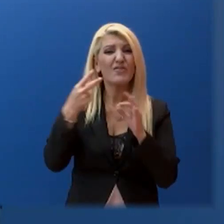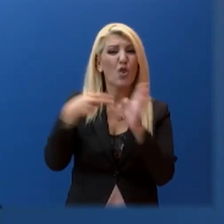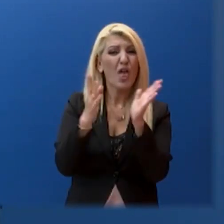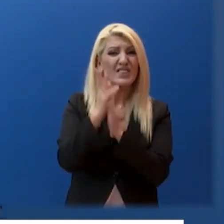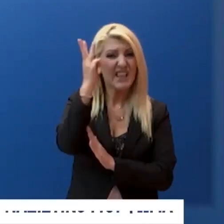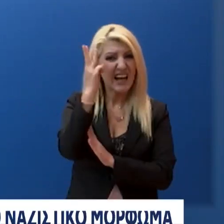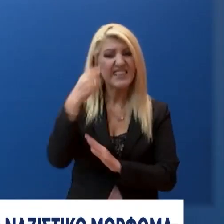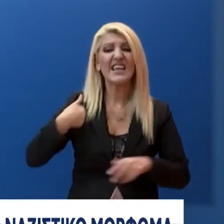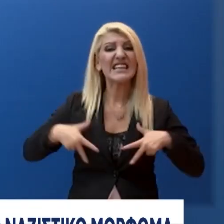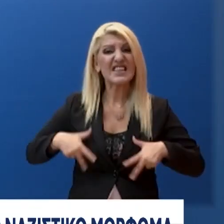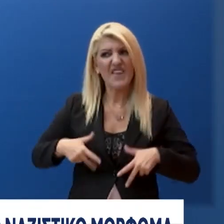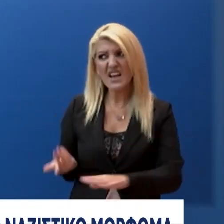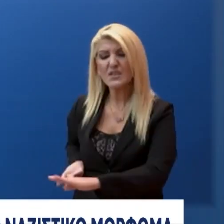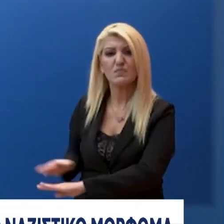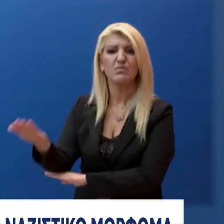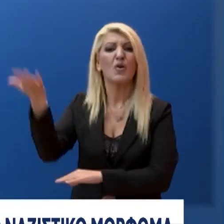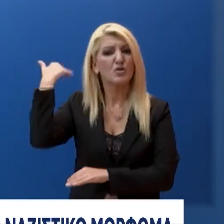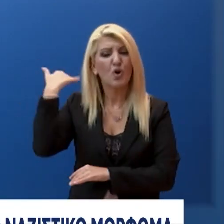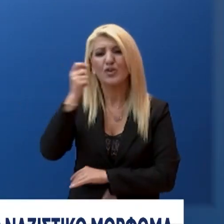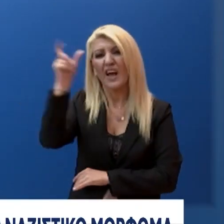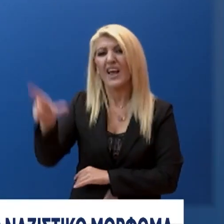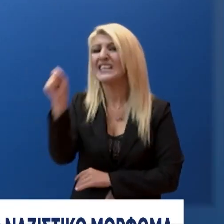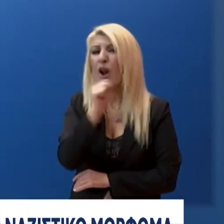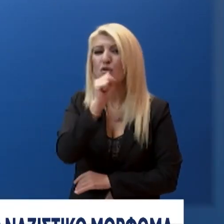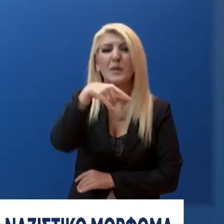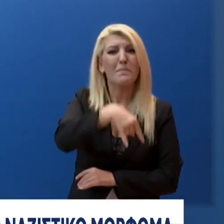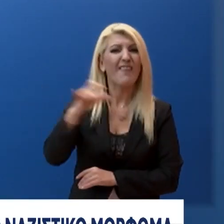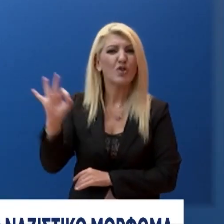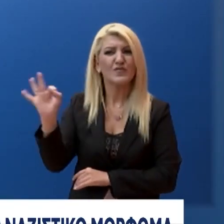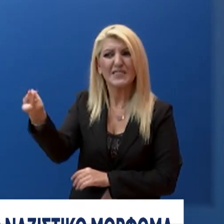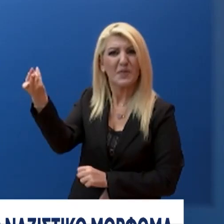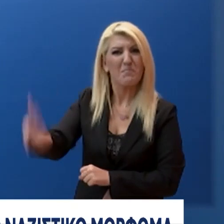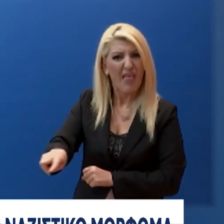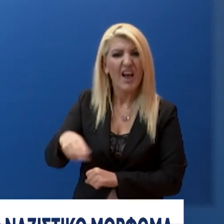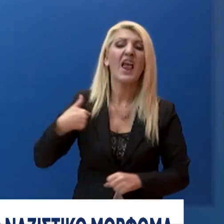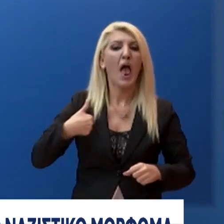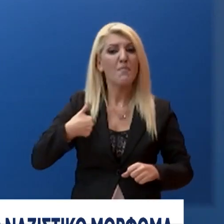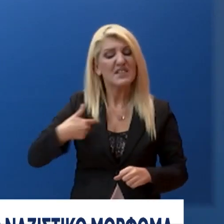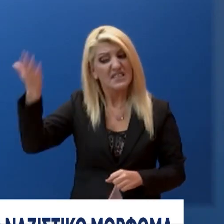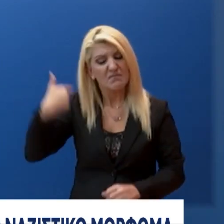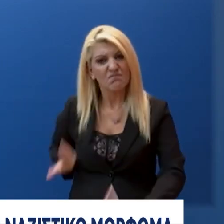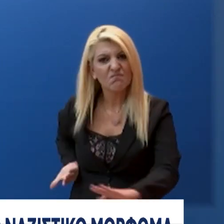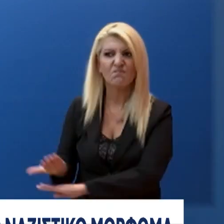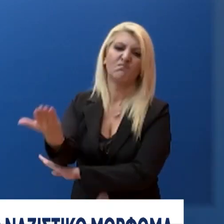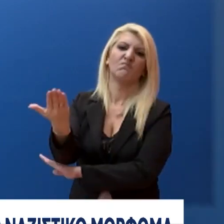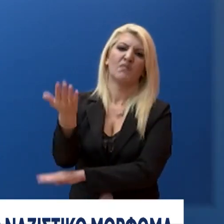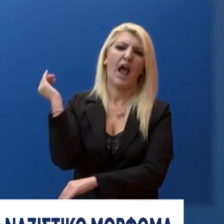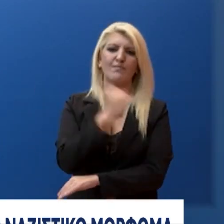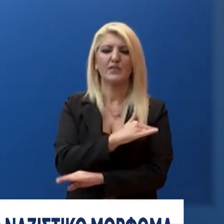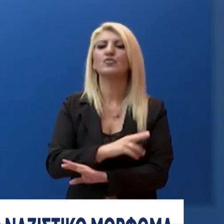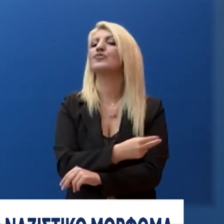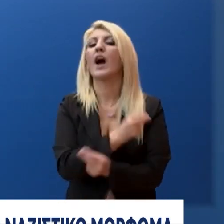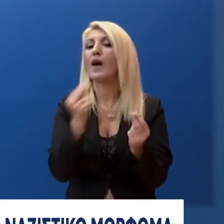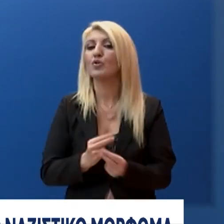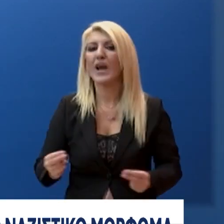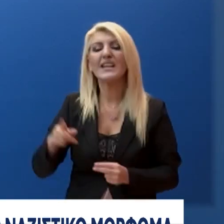Πάνω απ' όλα ωστόσο δικαιώνεται η δημοκρατία. Με την απόφαση του τρουμελούς εφετίου κακοργημάτων για τη δράση της Χρυσής Αυγής έκλεισε,